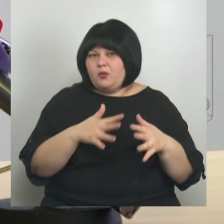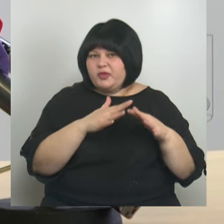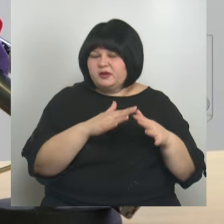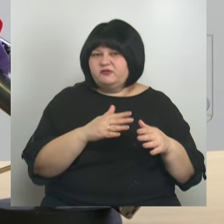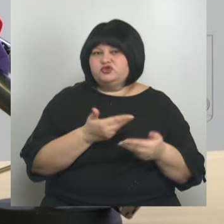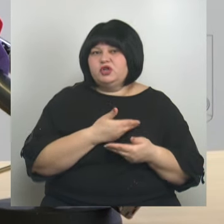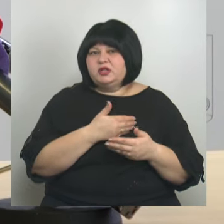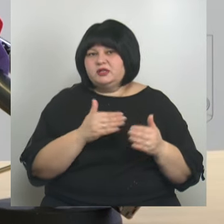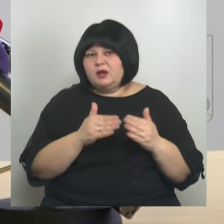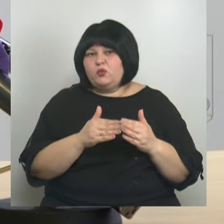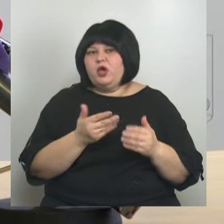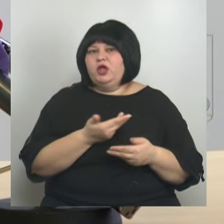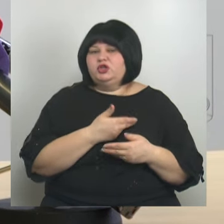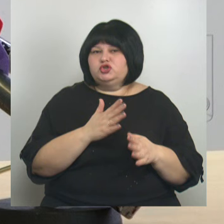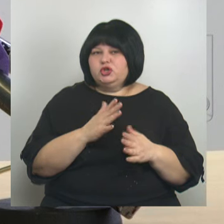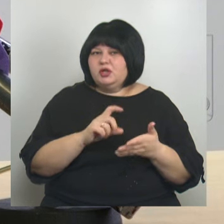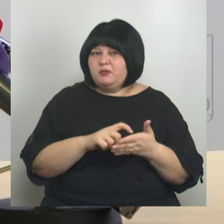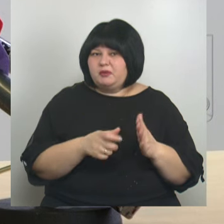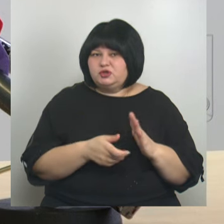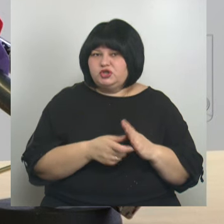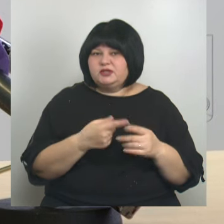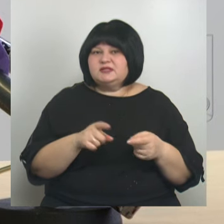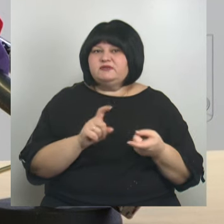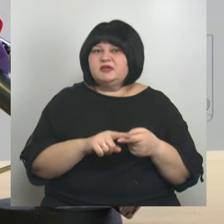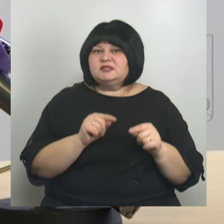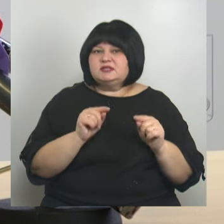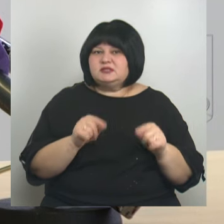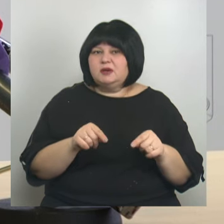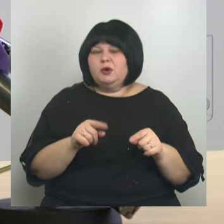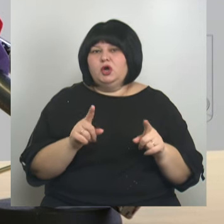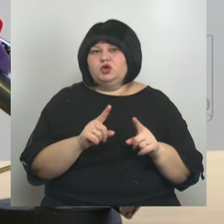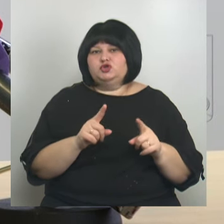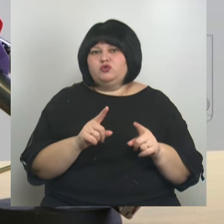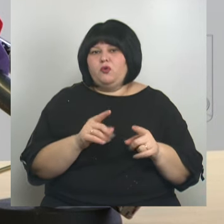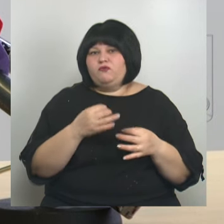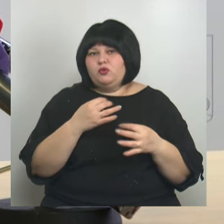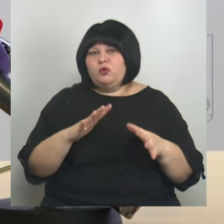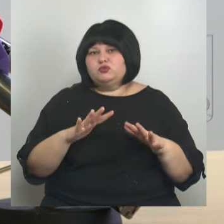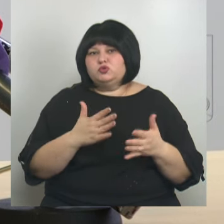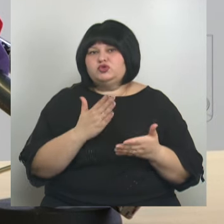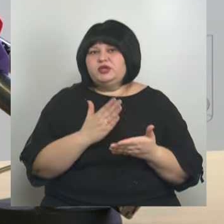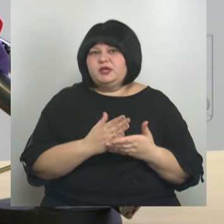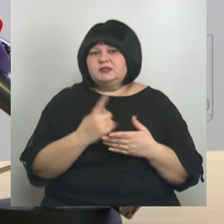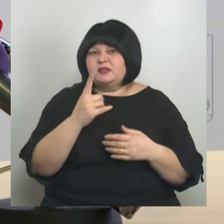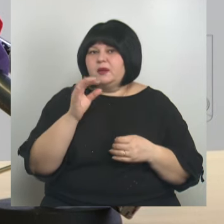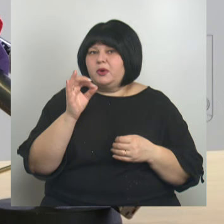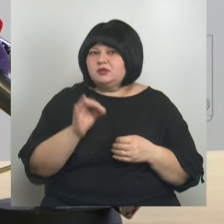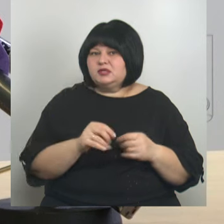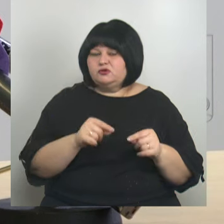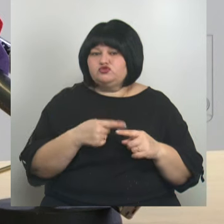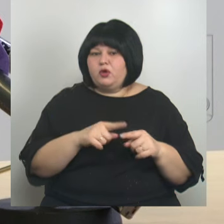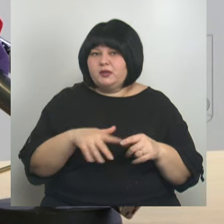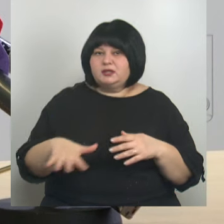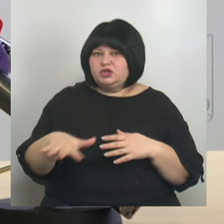жилых домов, нежилых помещений. Это связано с тем, что в любом случае есть 1% вероятность того, что данная